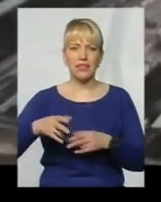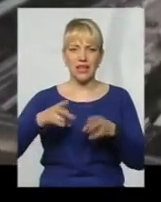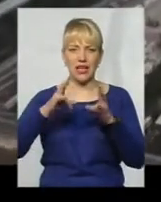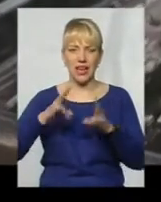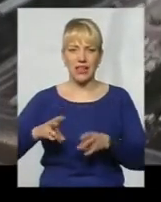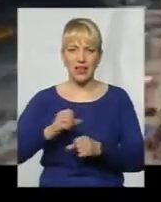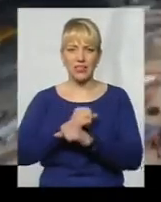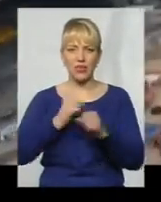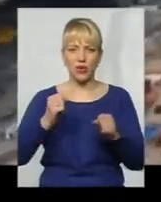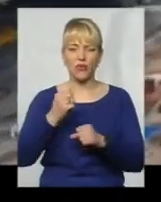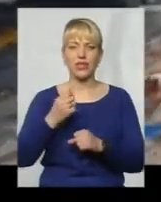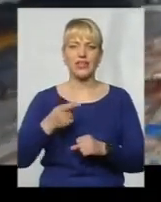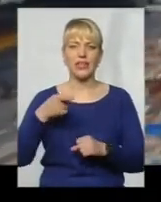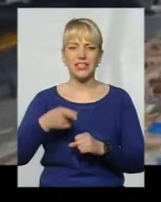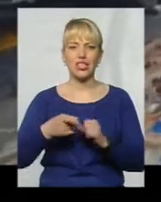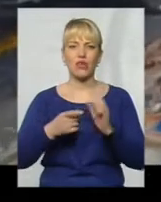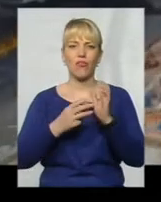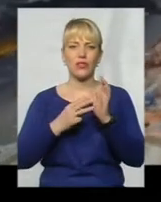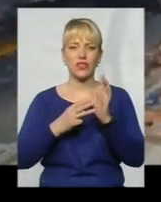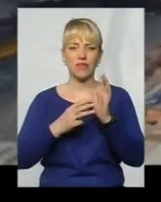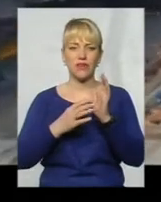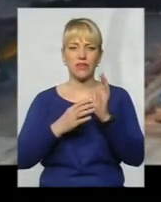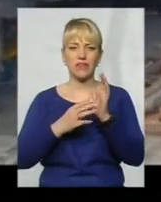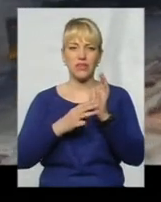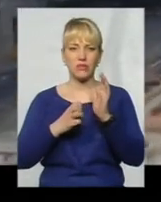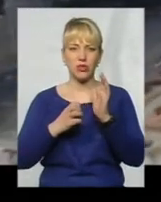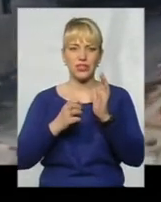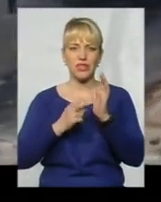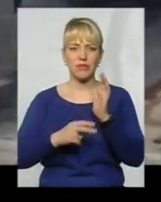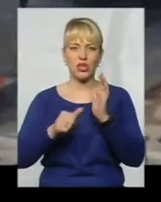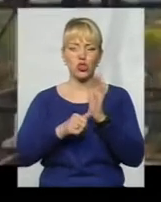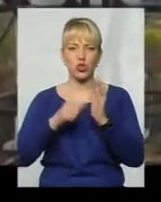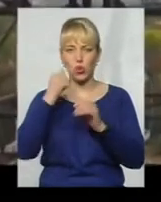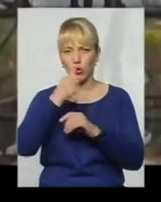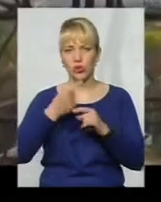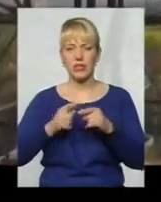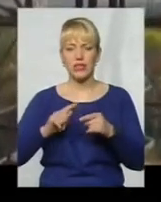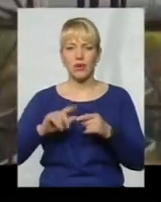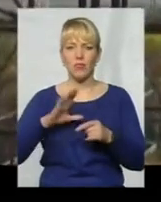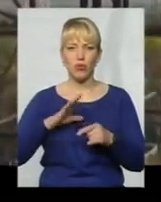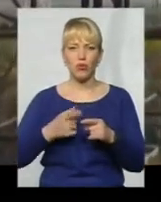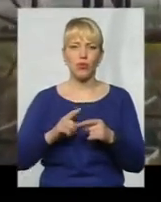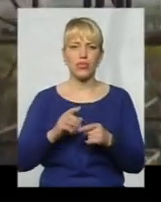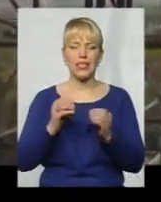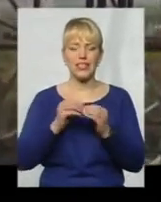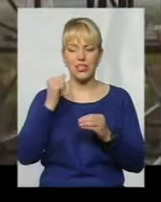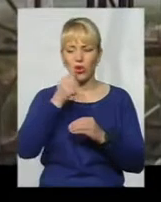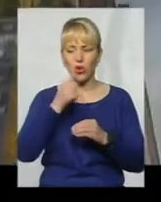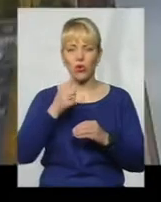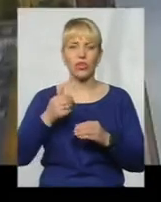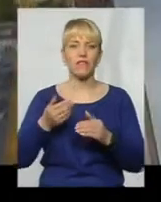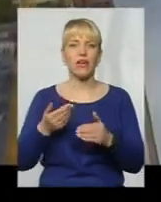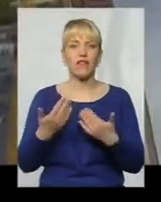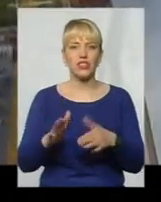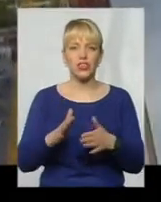1986 року. Термін служби цього об'єкта закінчився ще 10 років тому. І після цього його старі